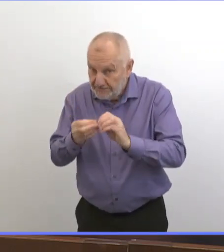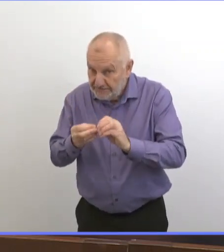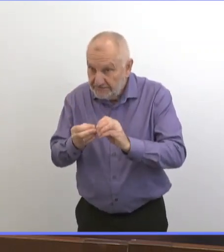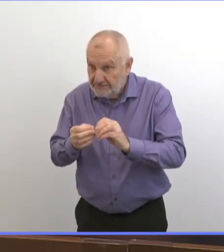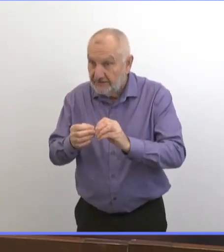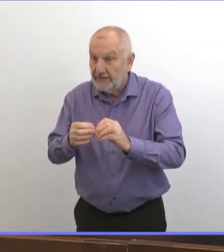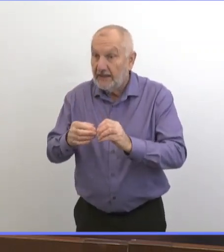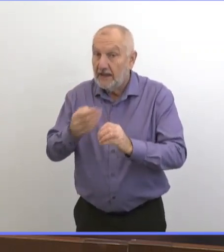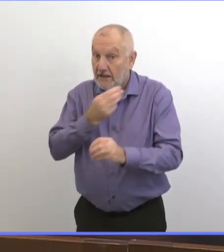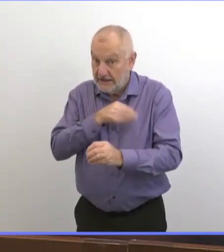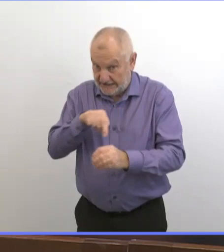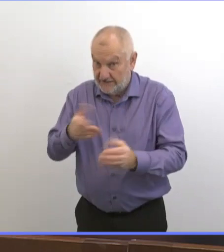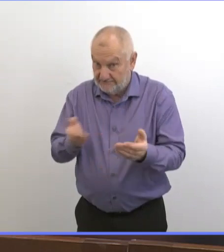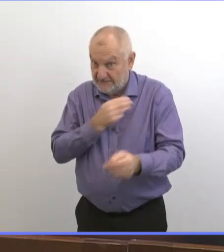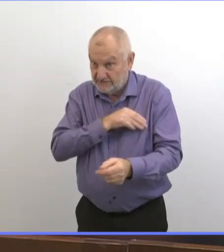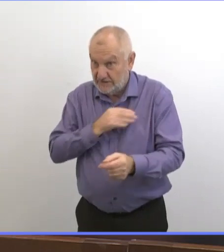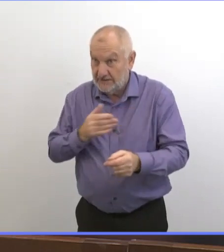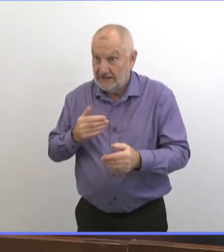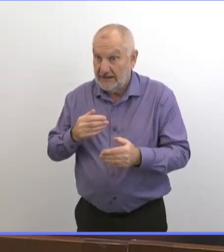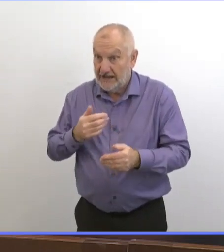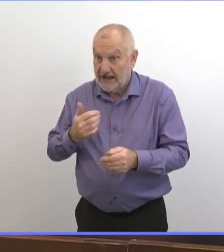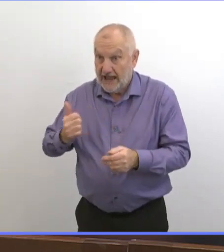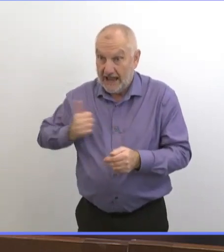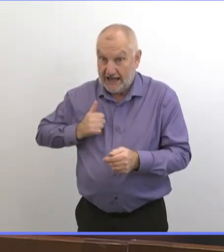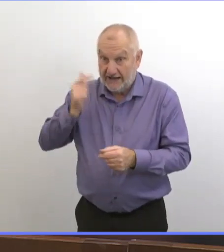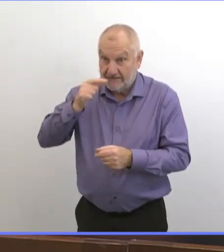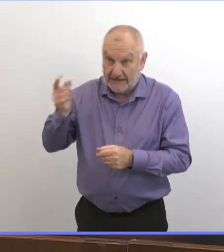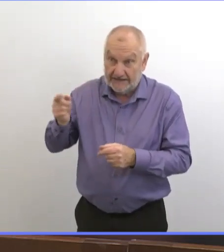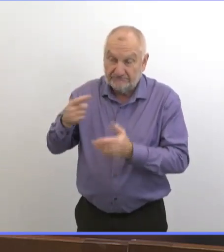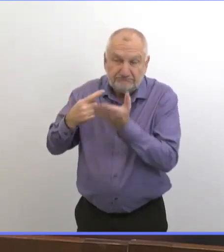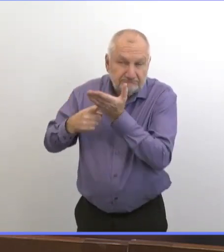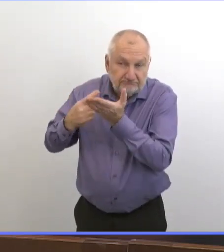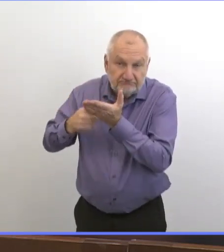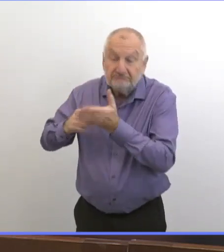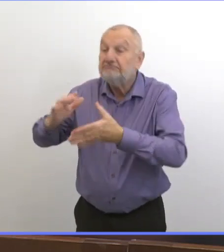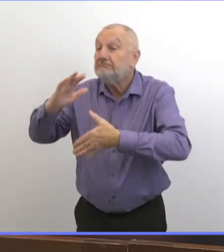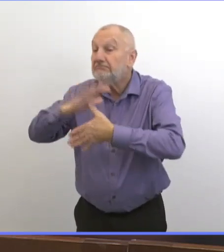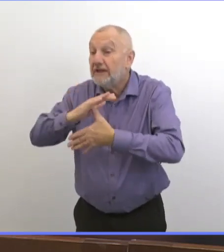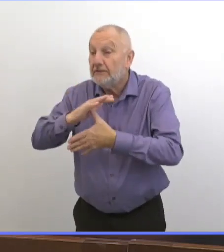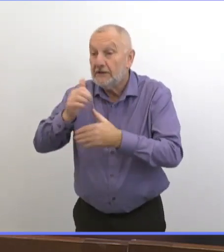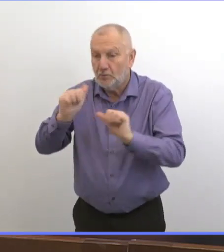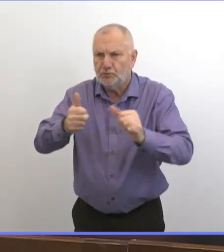au niveau national sur les groupes prioritaires. Donc, on n'a pas encore de détails.